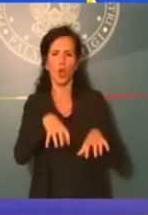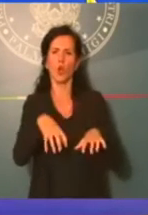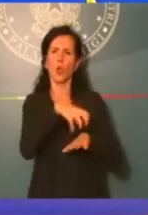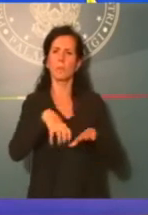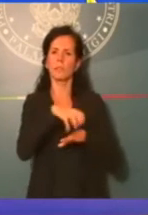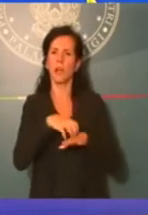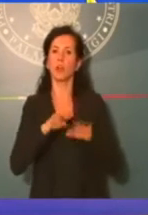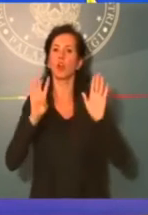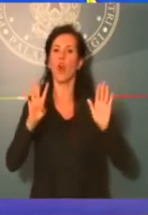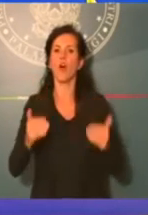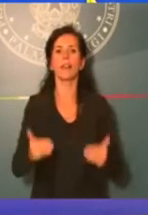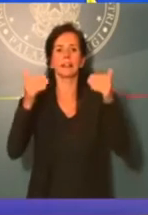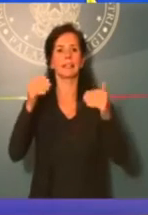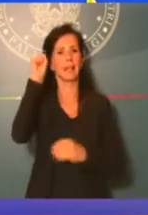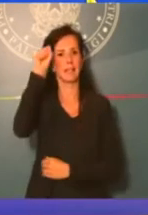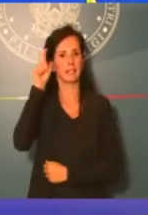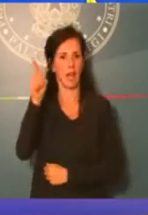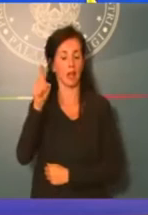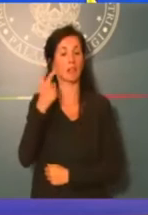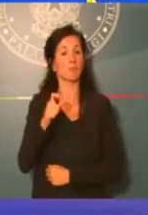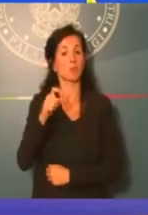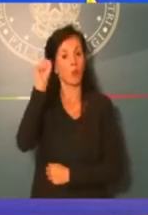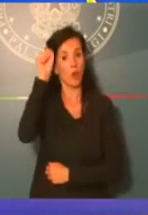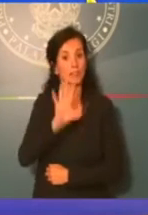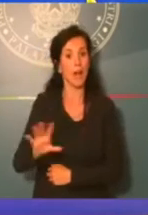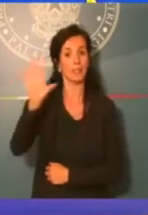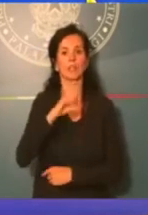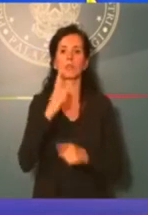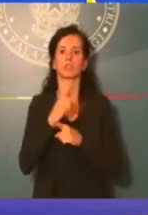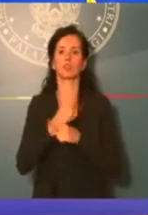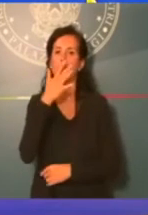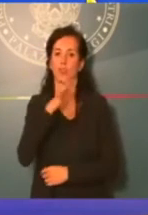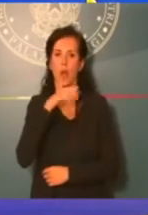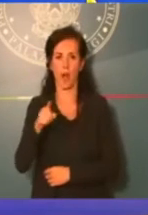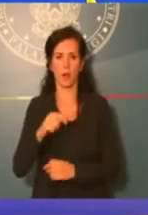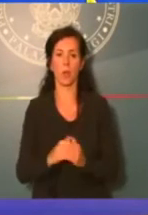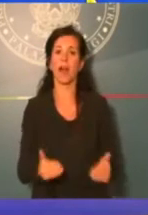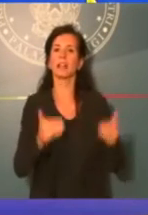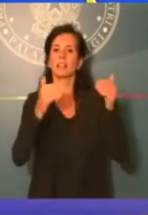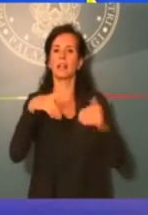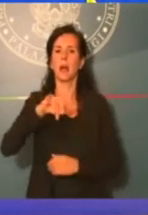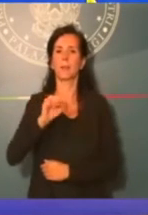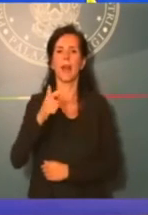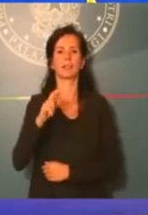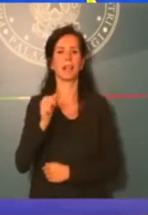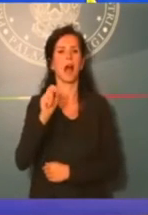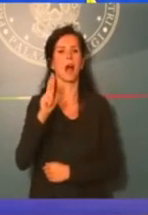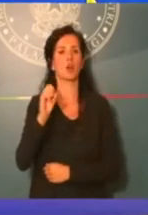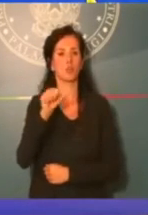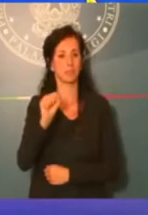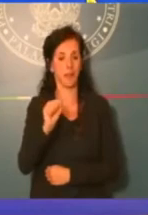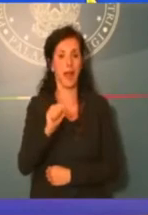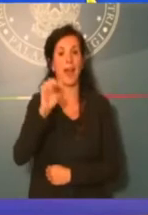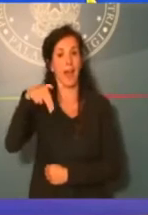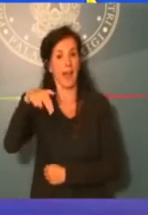perché la Sardegna ha bisogno di acqua. E ancora la diga di Pietrarossa-Enna-Catania. E poi in Lombardia